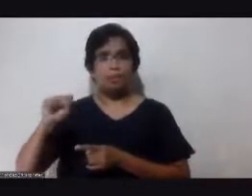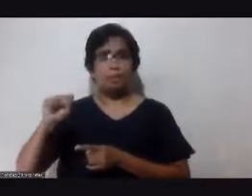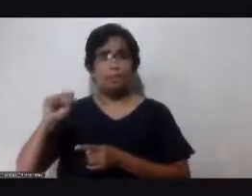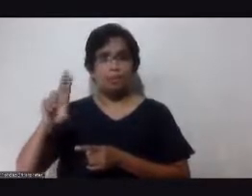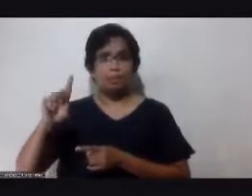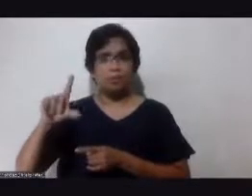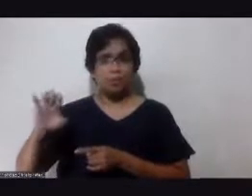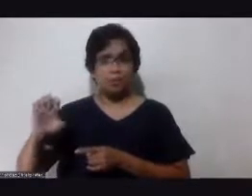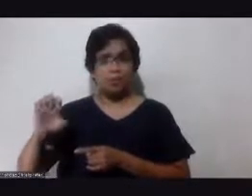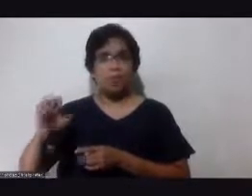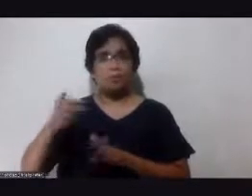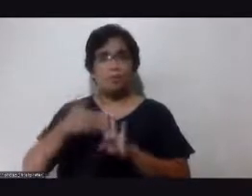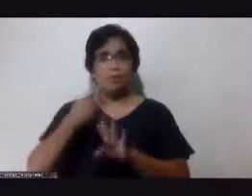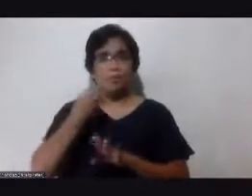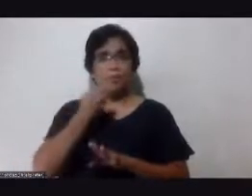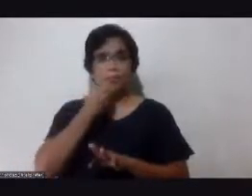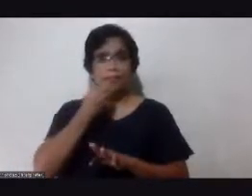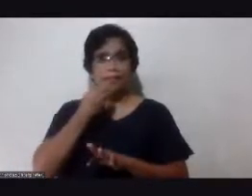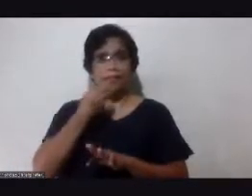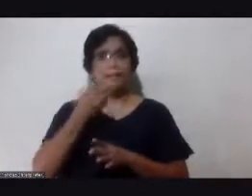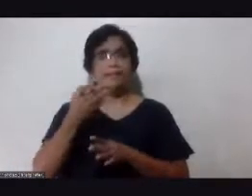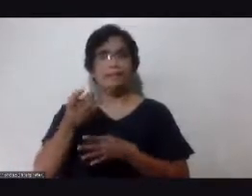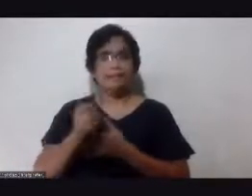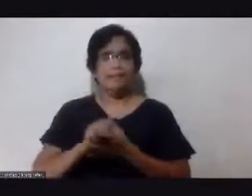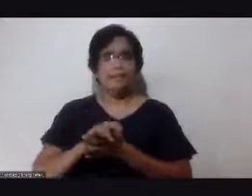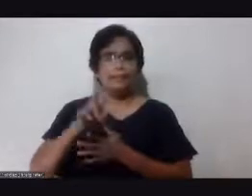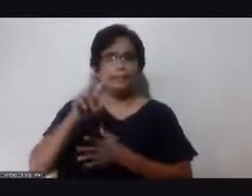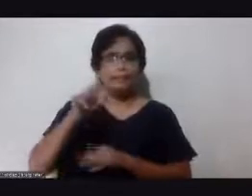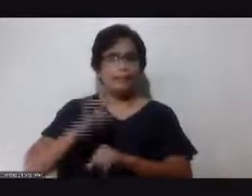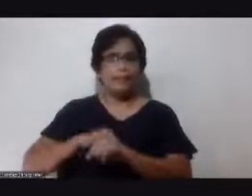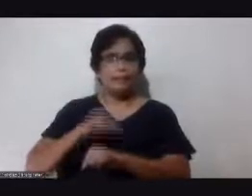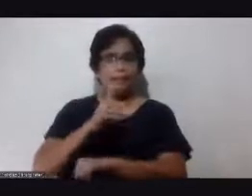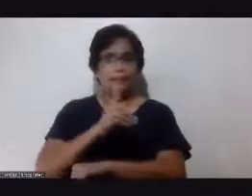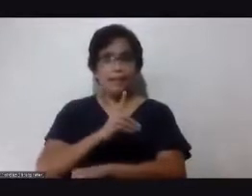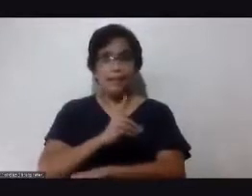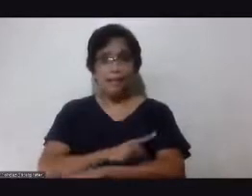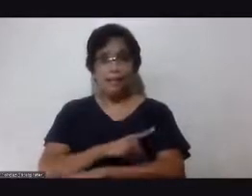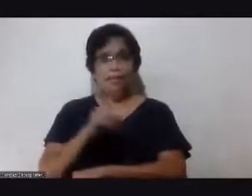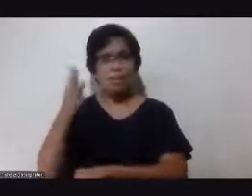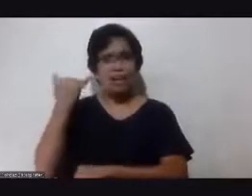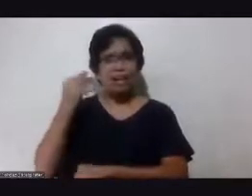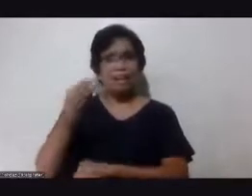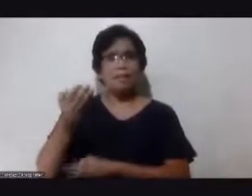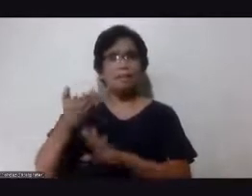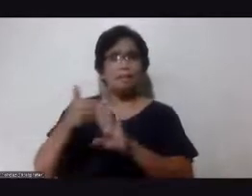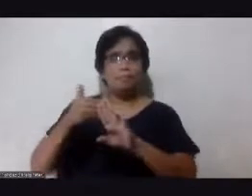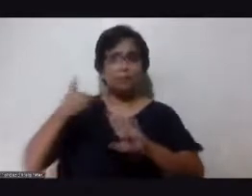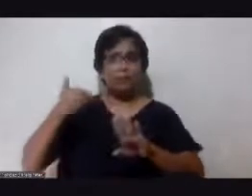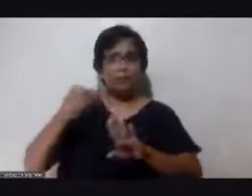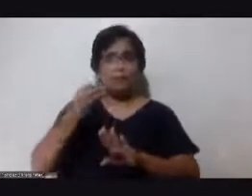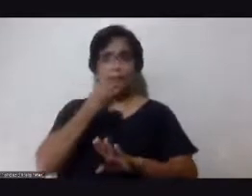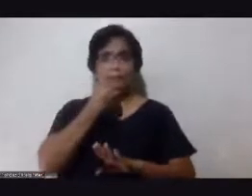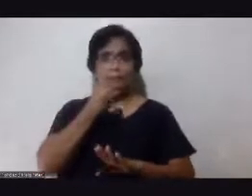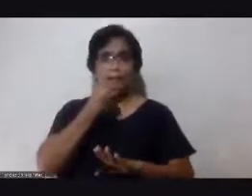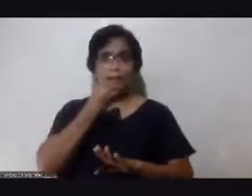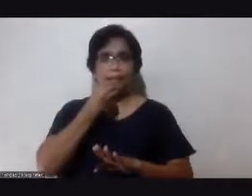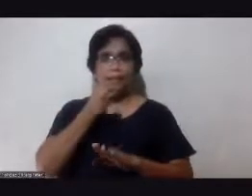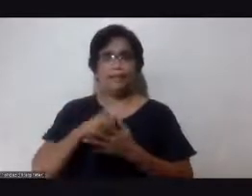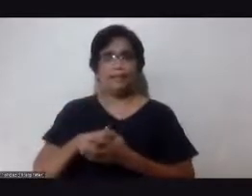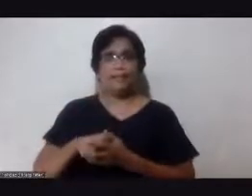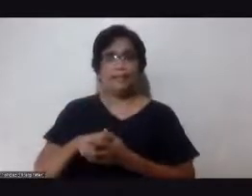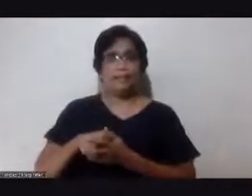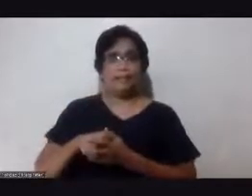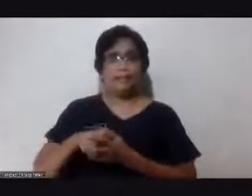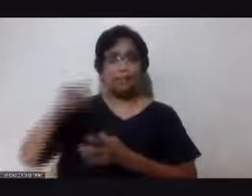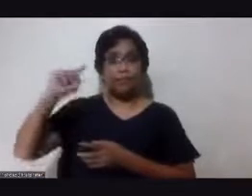okay take it 3 times a day okay so bakit bago kumain okay bakit bago kumain kasi sabi ko number